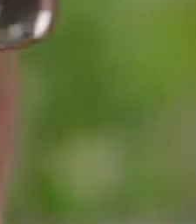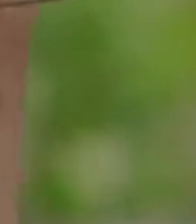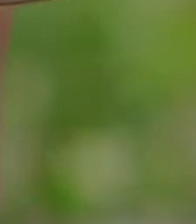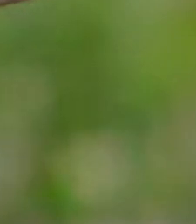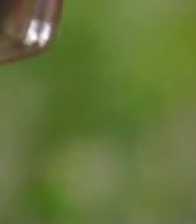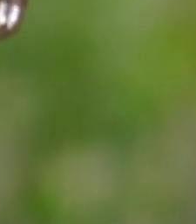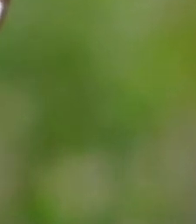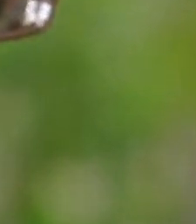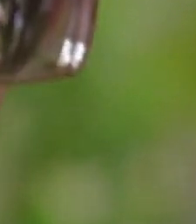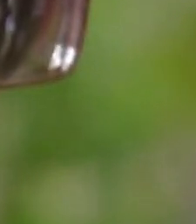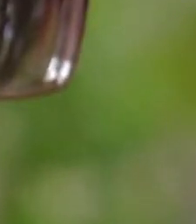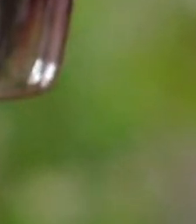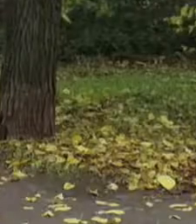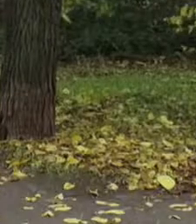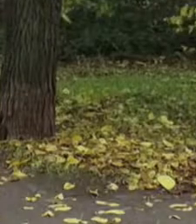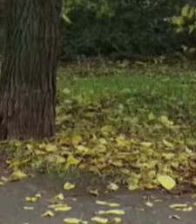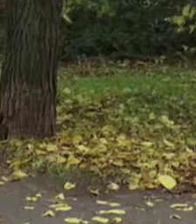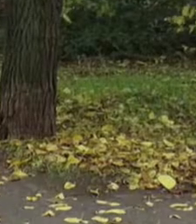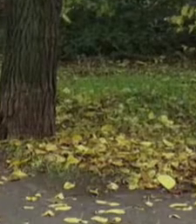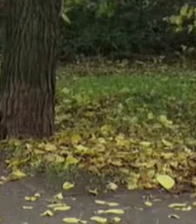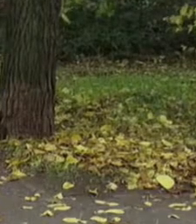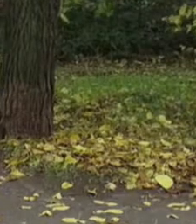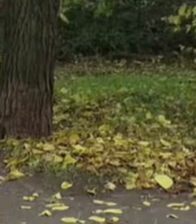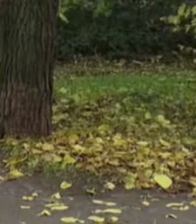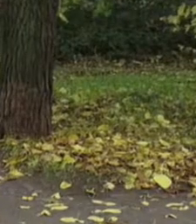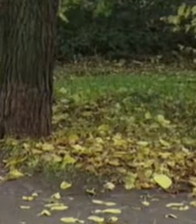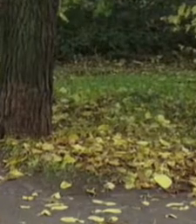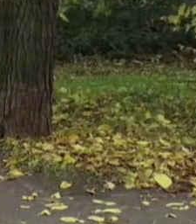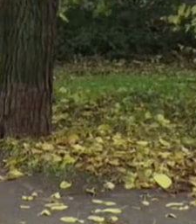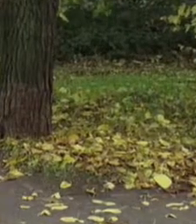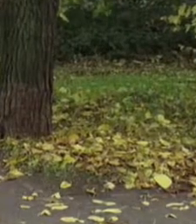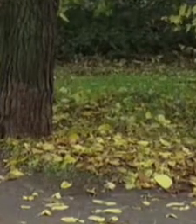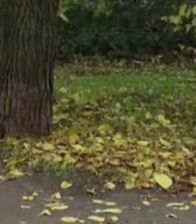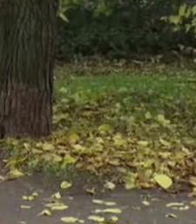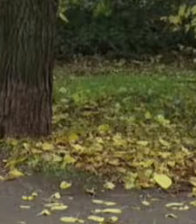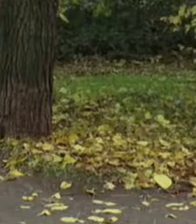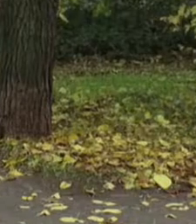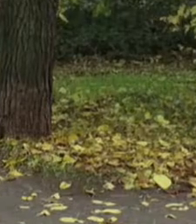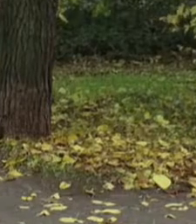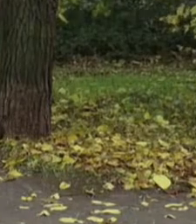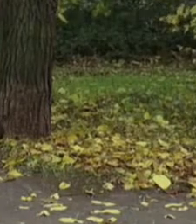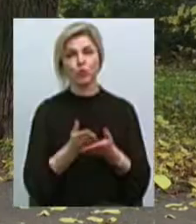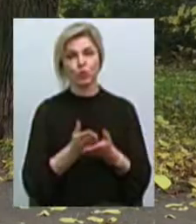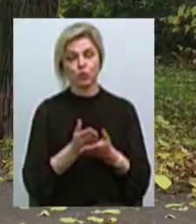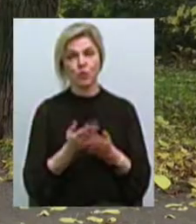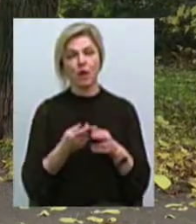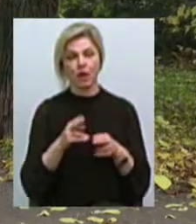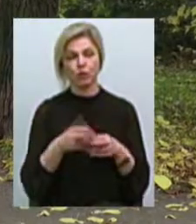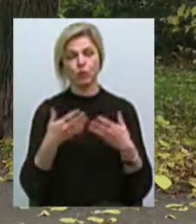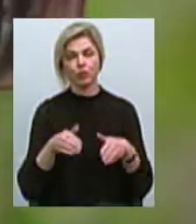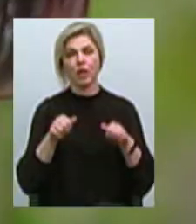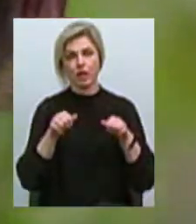Ми дані ці передаємо до відповідних служб, які вже приймають